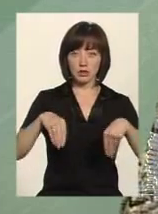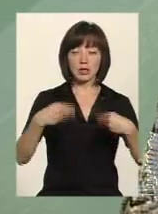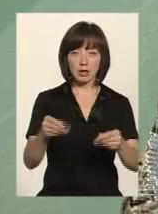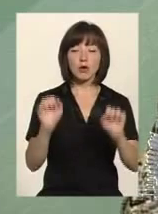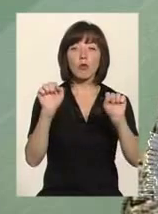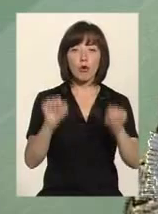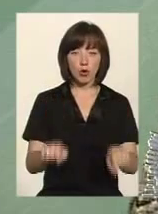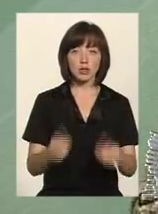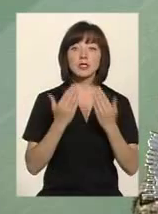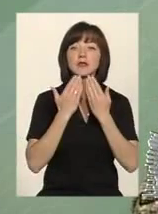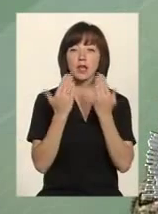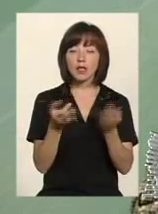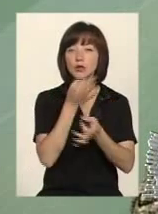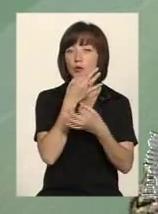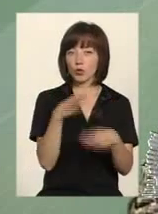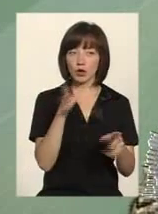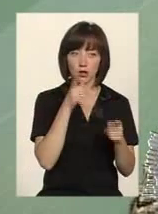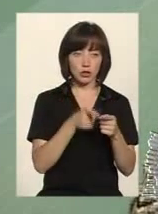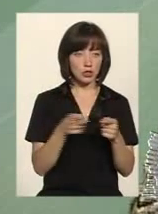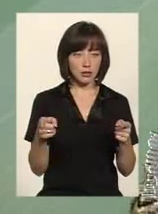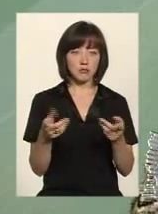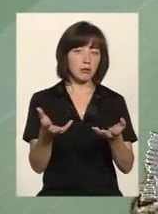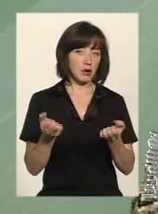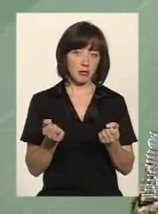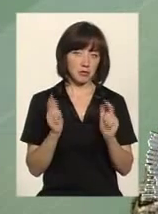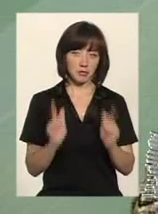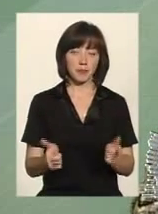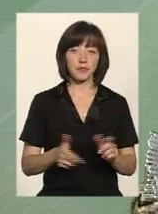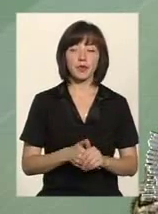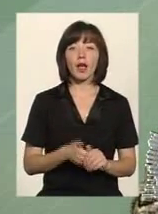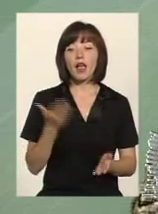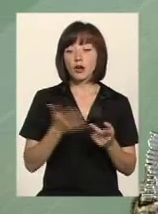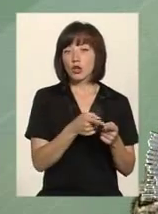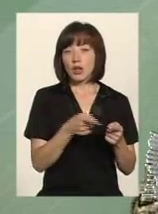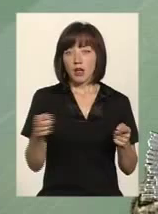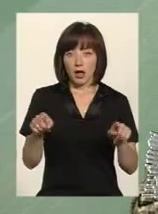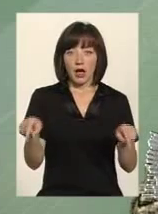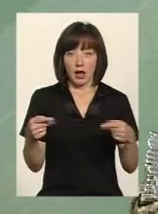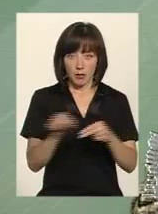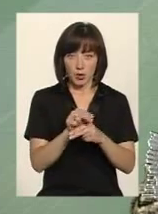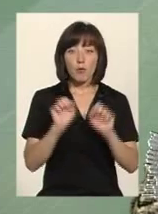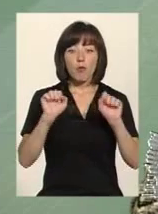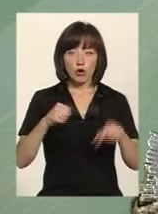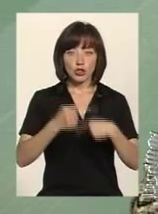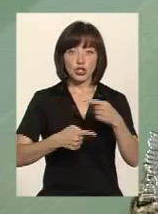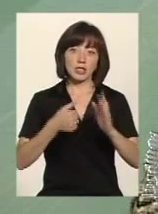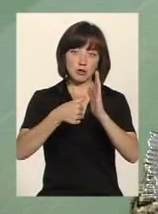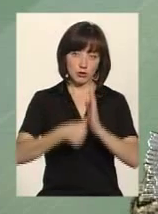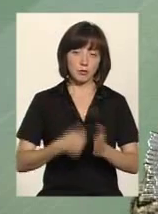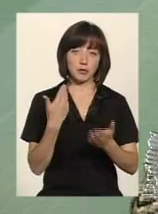Вони можуть звертатись в будь-який час. Тобто, якщо вони прийшли вже один курс реабілітації, вони можуть через півроку ще.